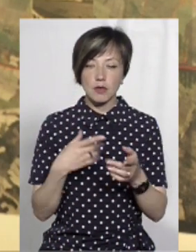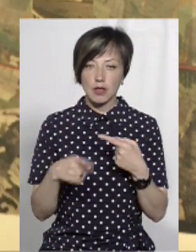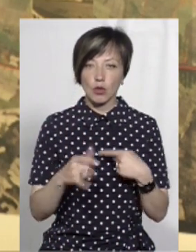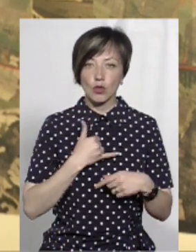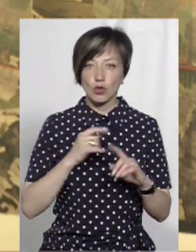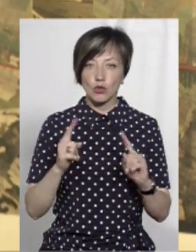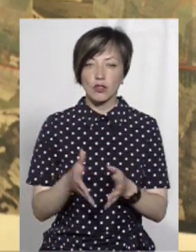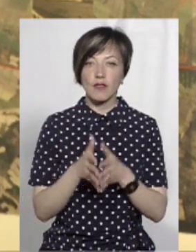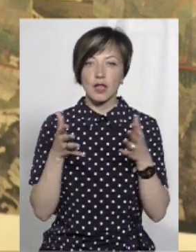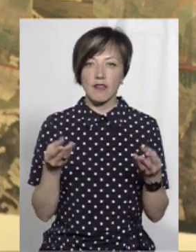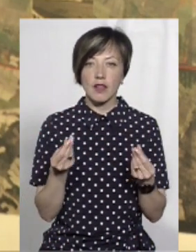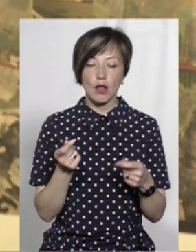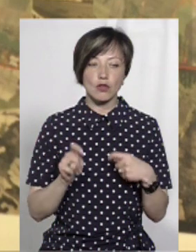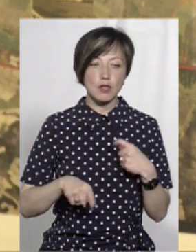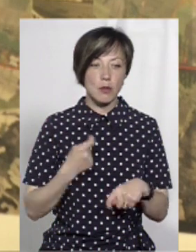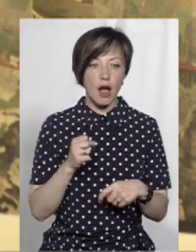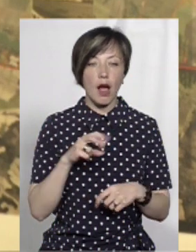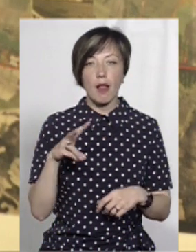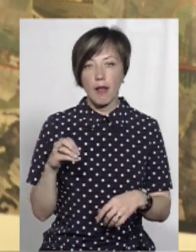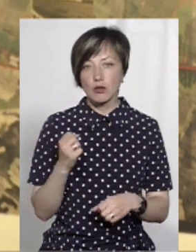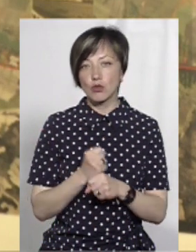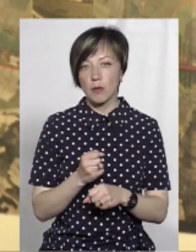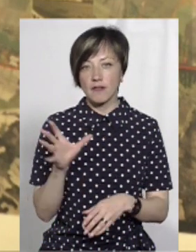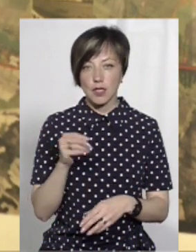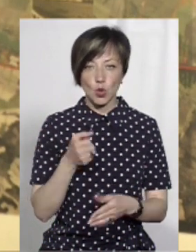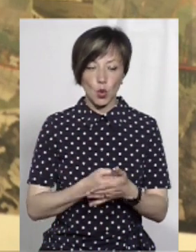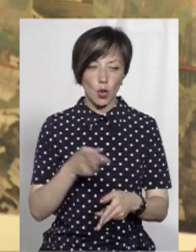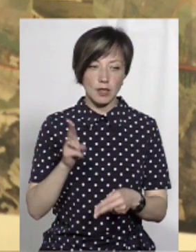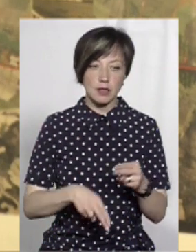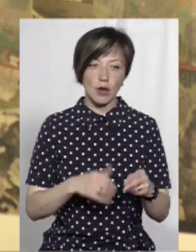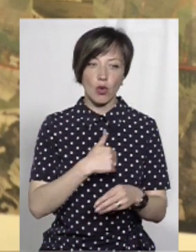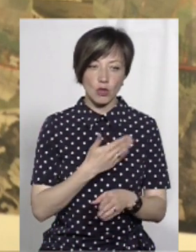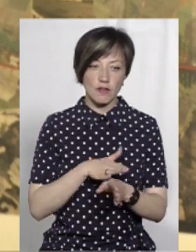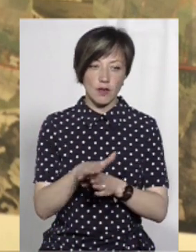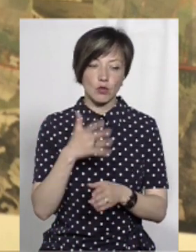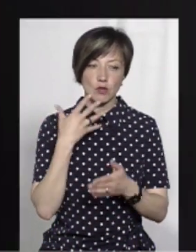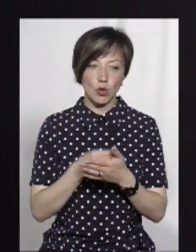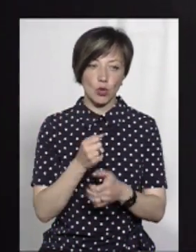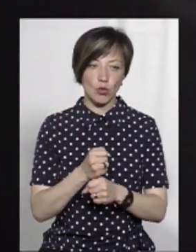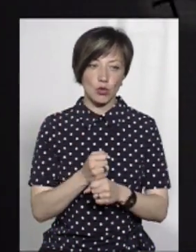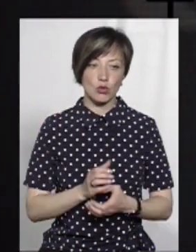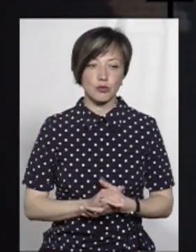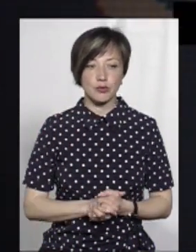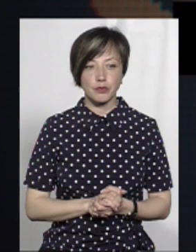нас дуже великі фінансові збитки, але ми зробимо все до кінця. Ми хочемо виконати свою роботу.